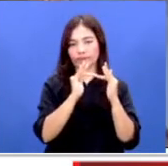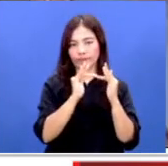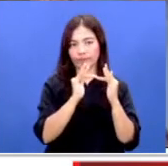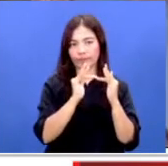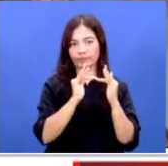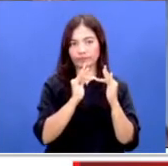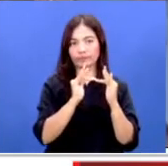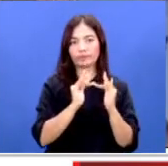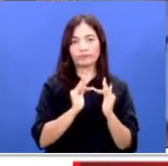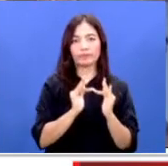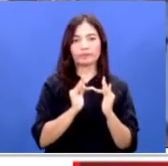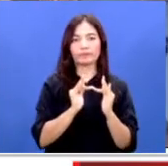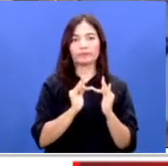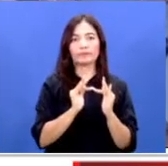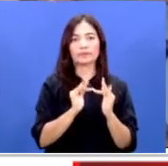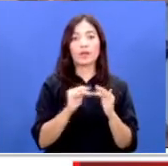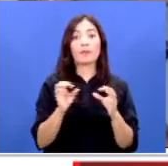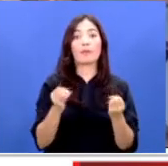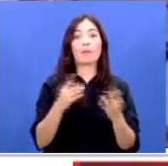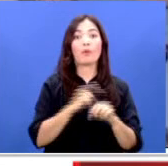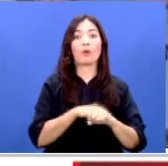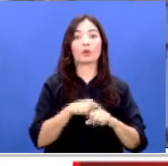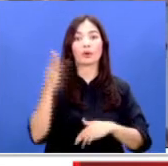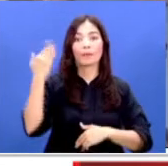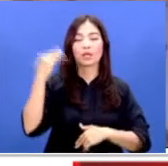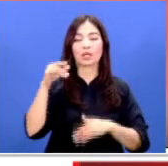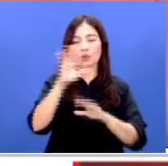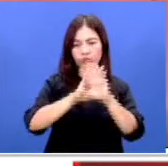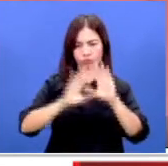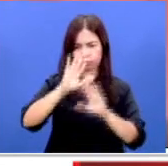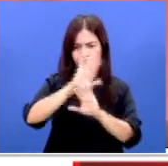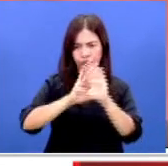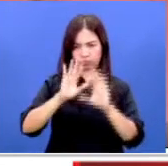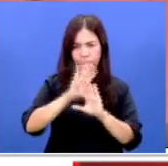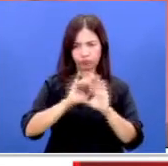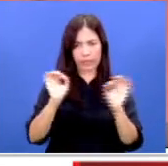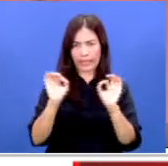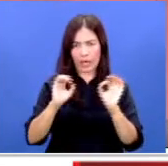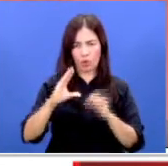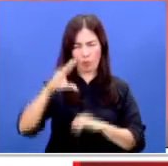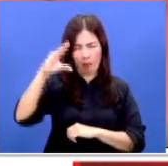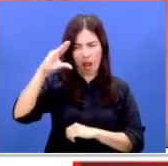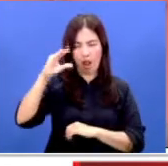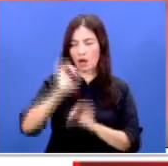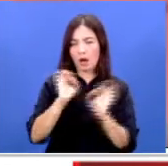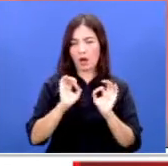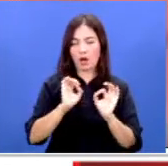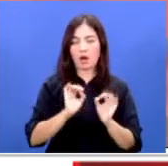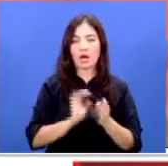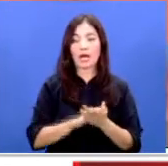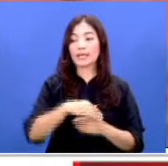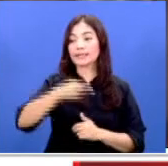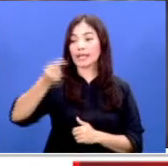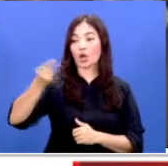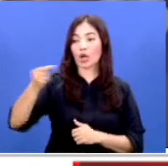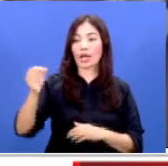memang dalam beberapa waktu yang lalu memang kabut asap tidak terlalu pekat belum ada sekolah